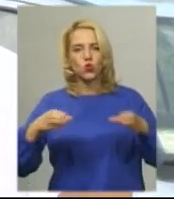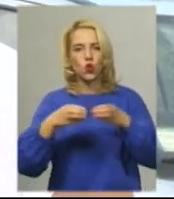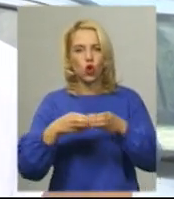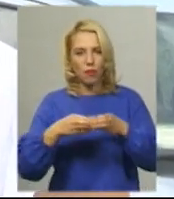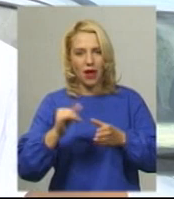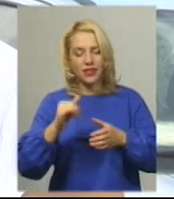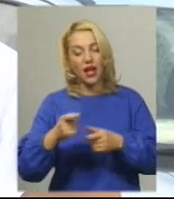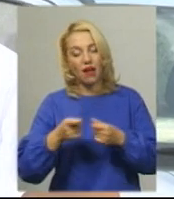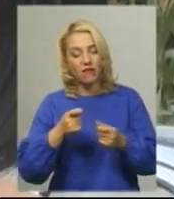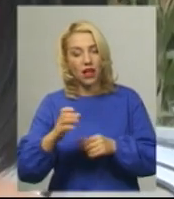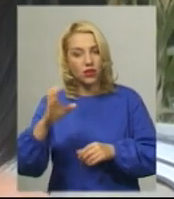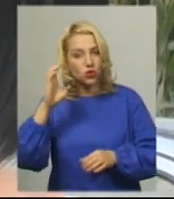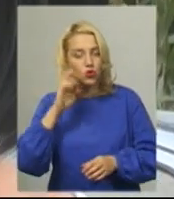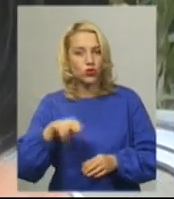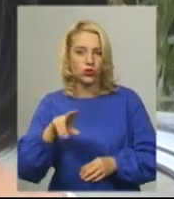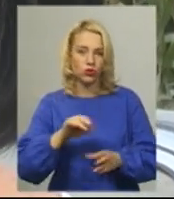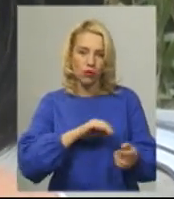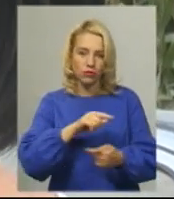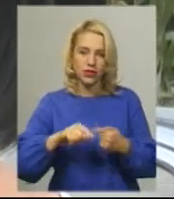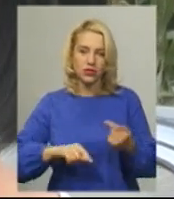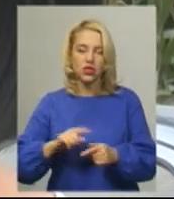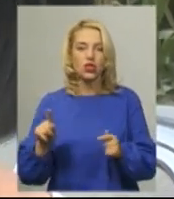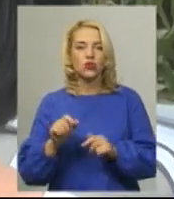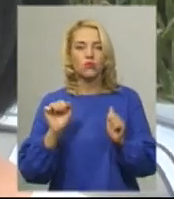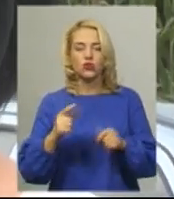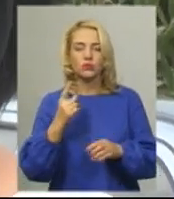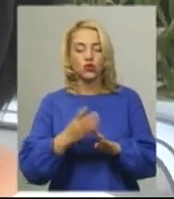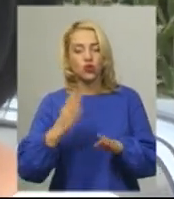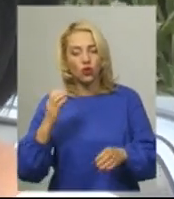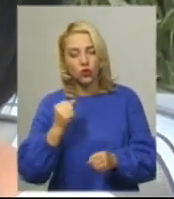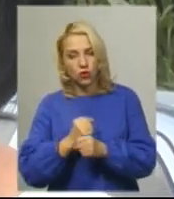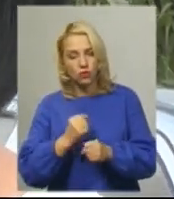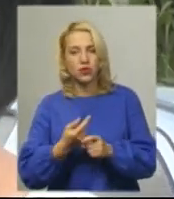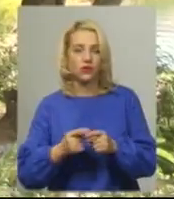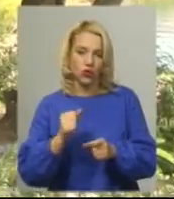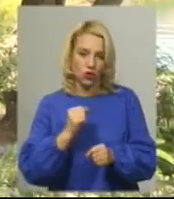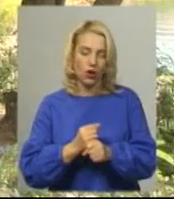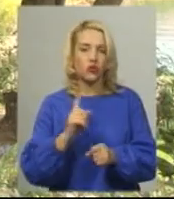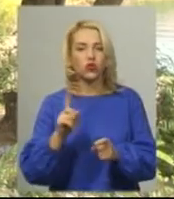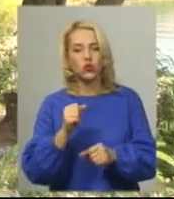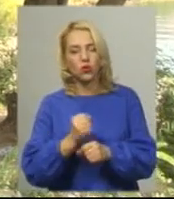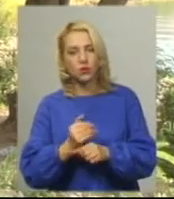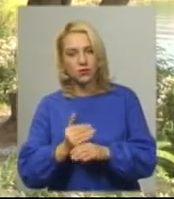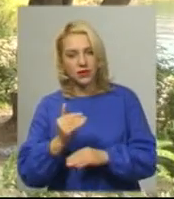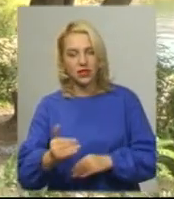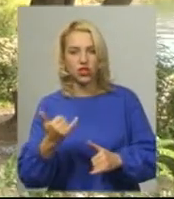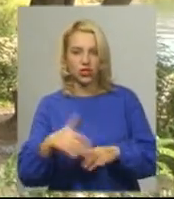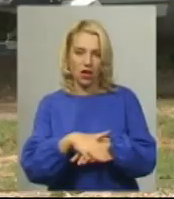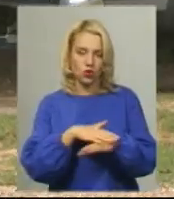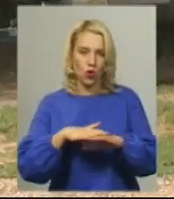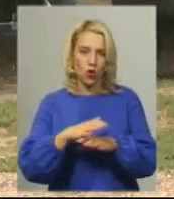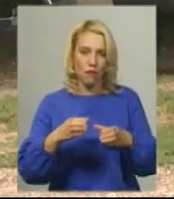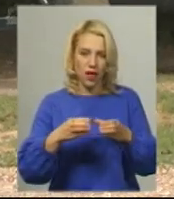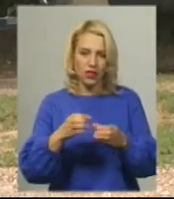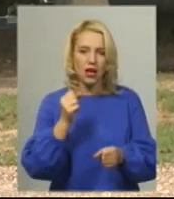свого боку, дослухається до бізнесу, а те, що вони можуть зробити першочого рогову, роблять, щось роблять пізніше. Зараз громада працює над